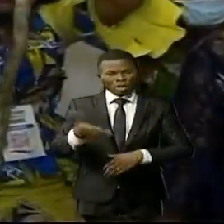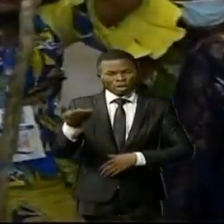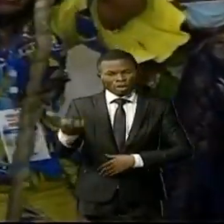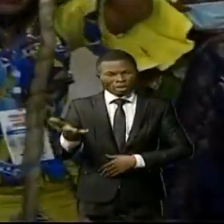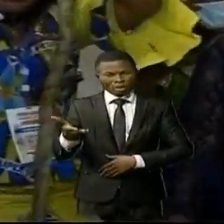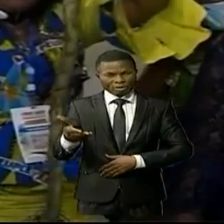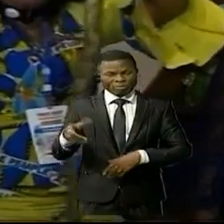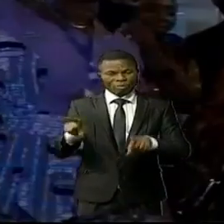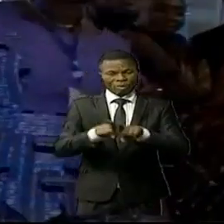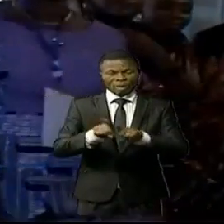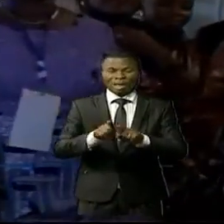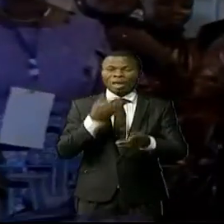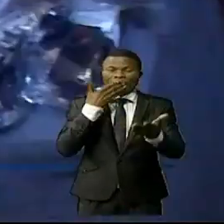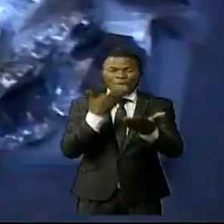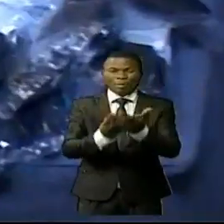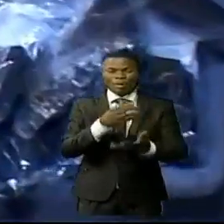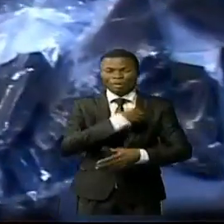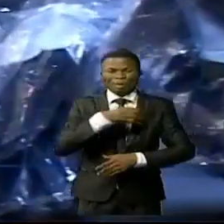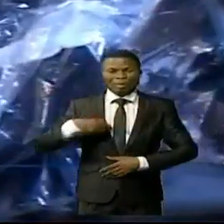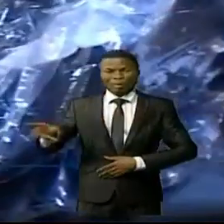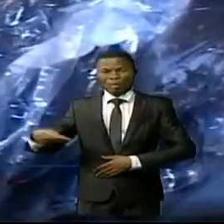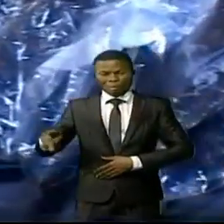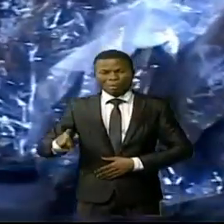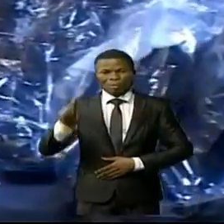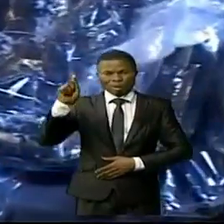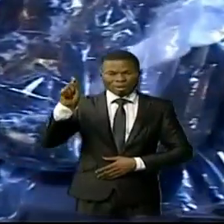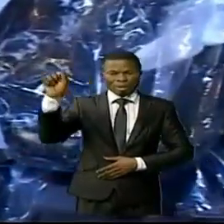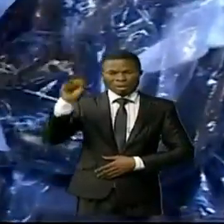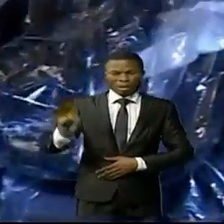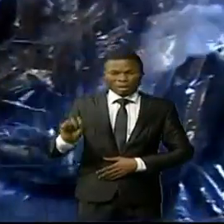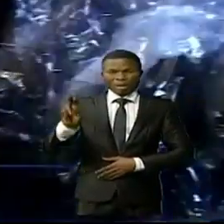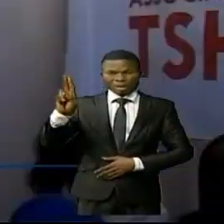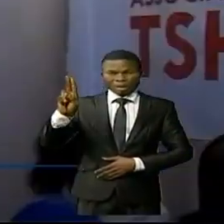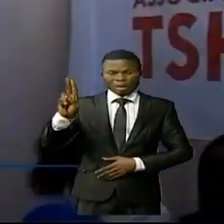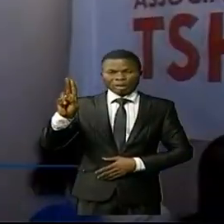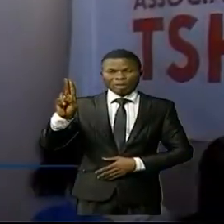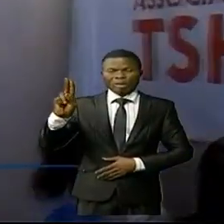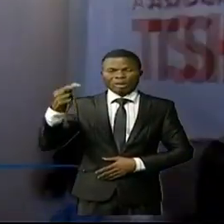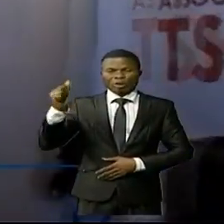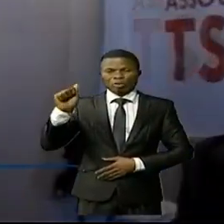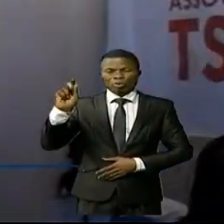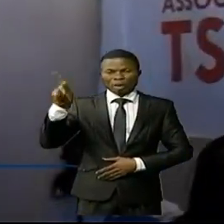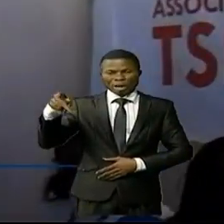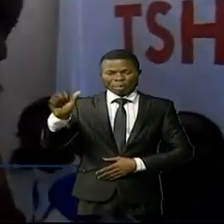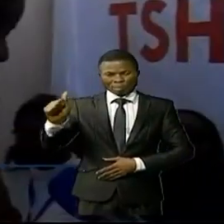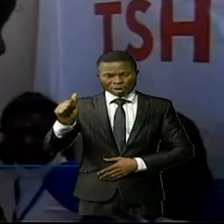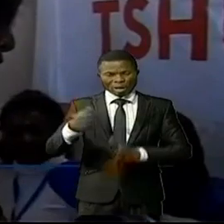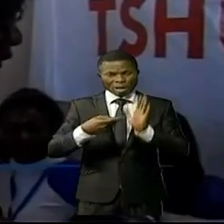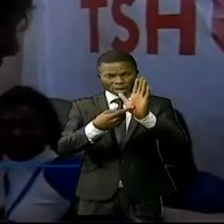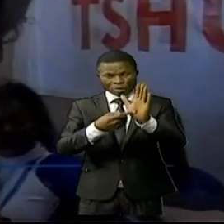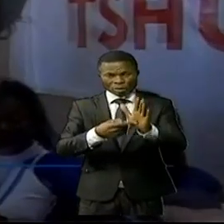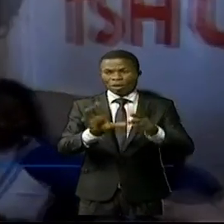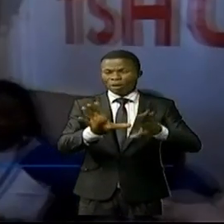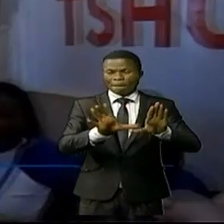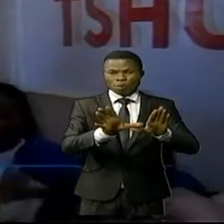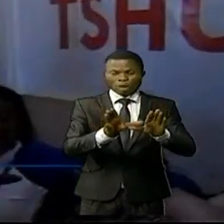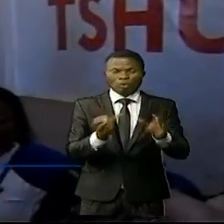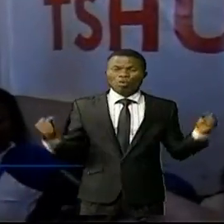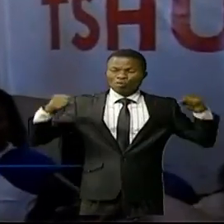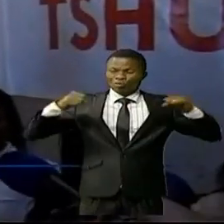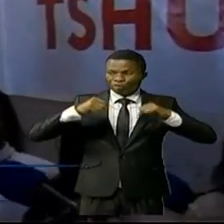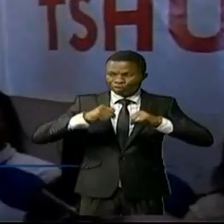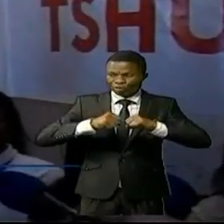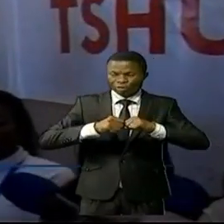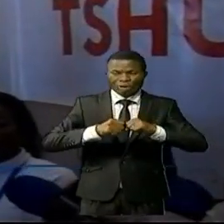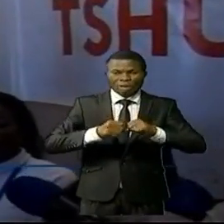comme c'est le cas des femmes de la province de la Chua nous avons pu présenter nos produits phares ici nous avons le poisson fumé ici